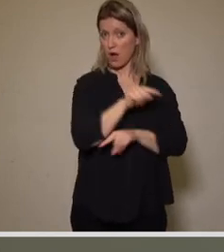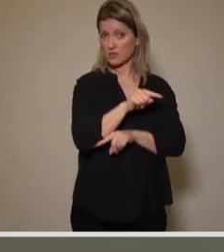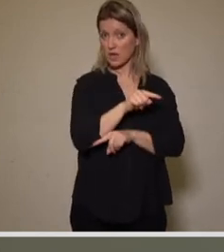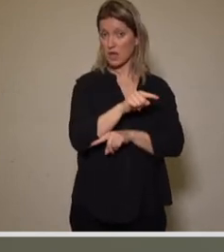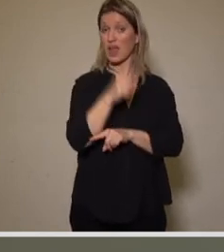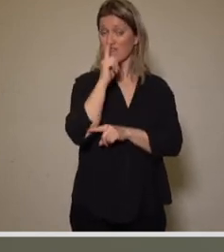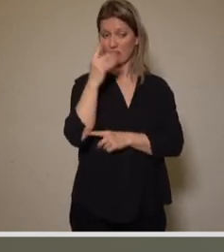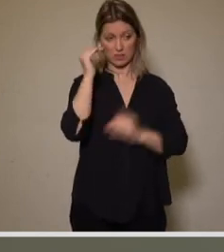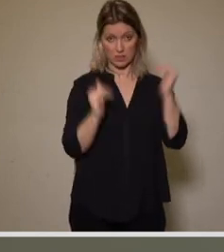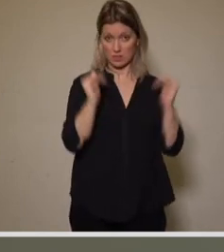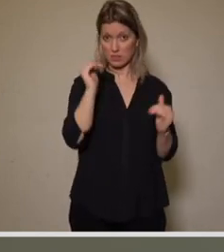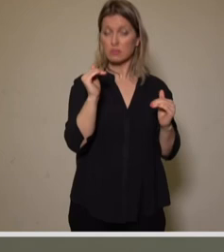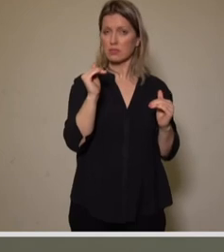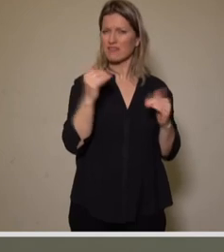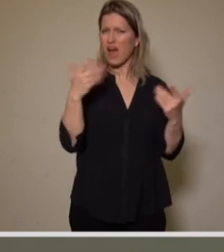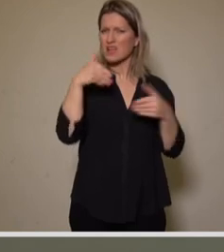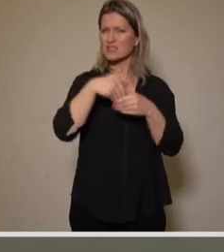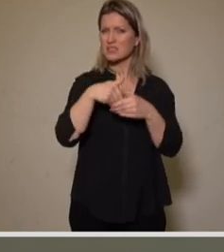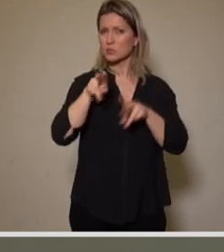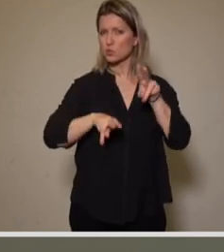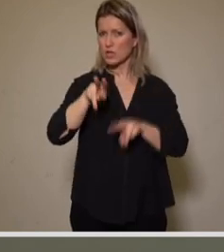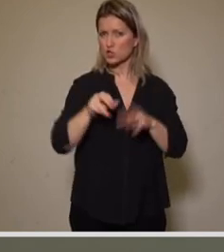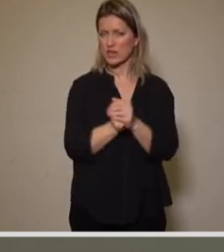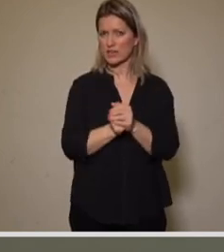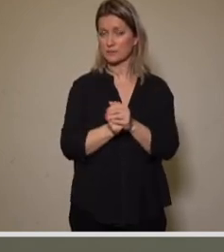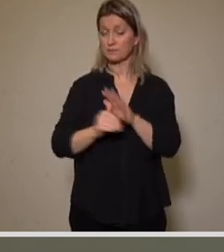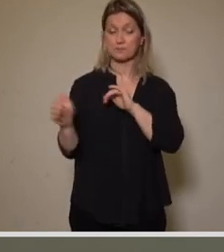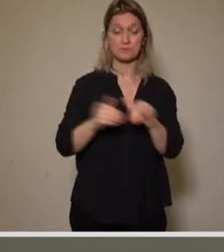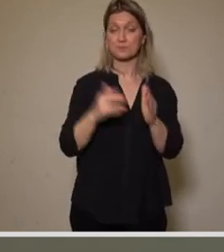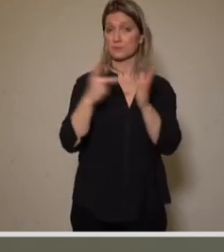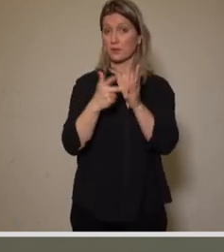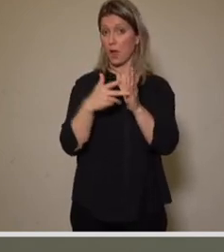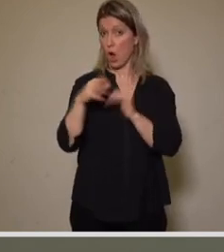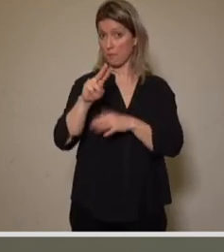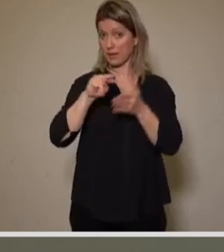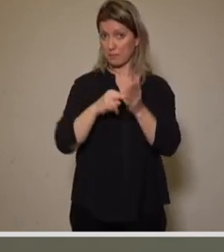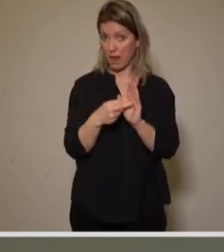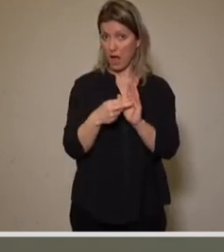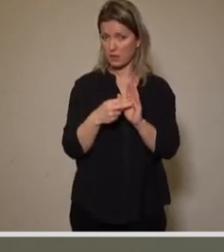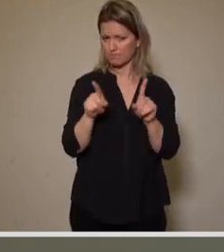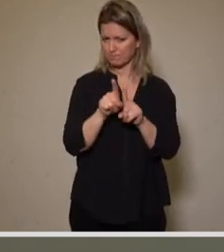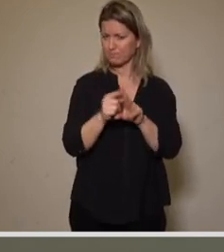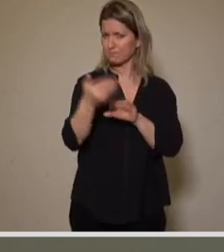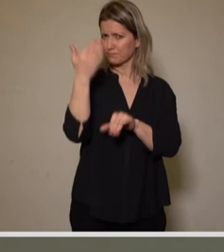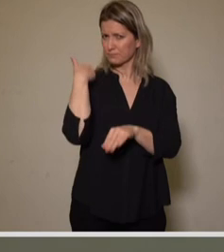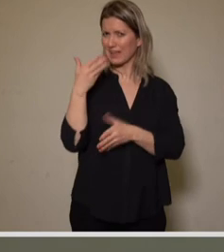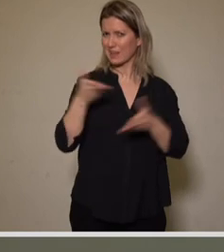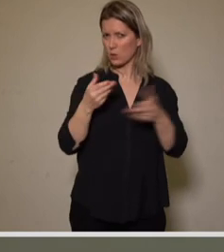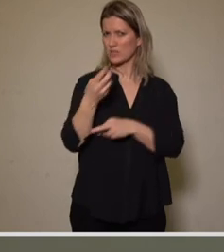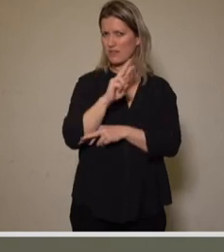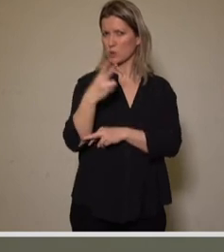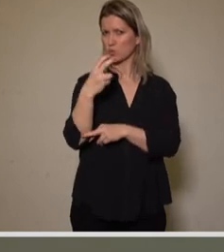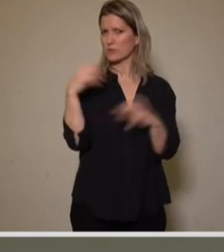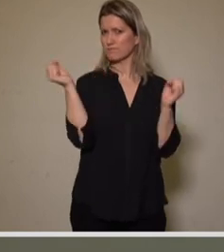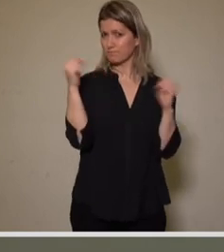wo liegen die Unterschiede? Und drittens, ist vorgesehen, wie damals im Januar 2020 beschlossen, die